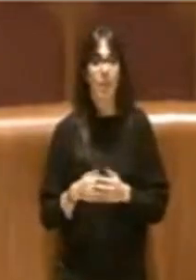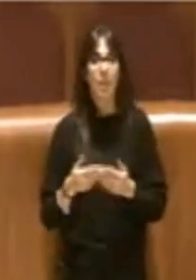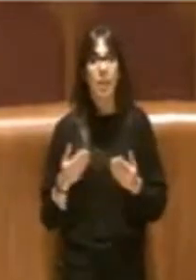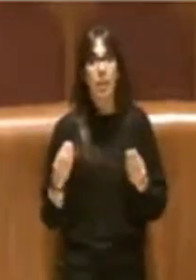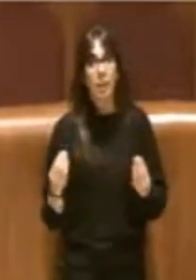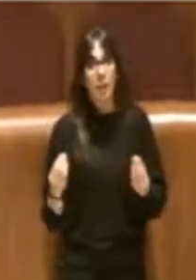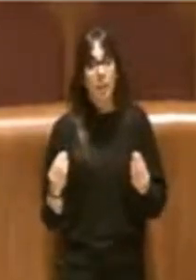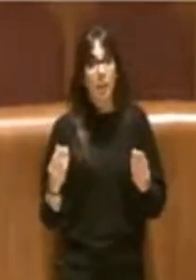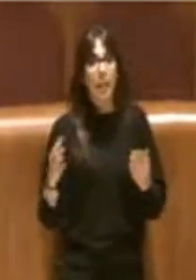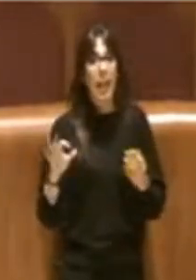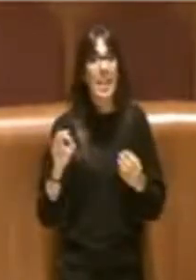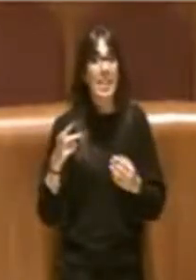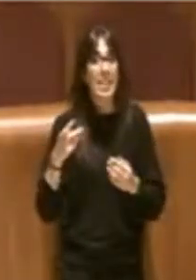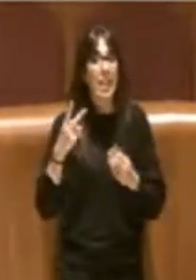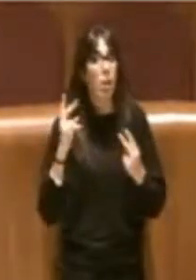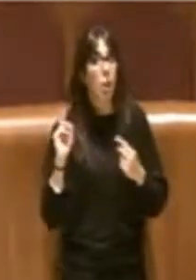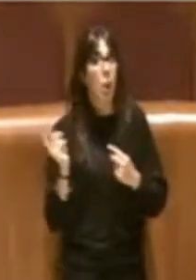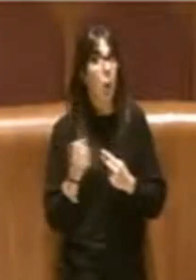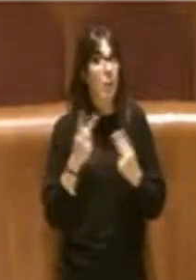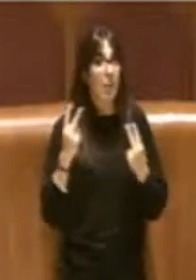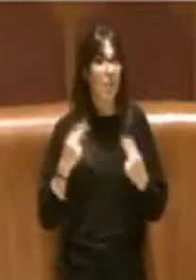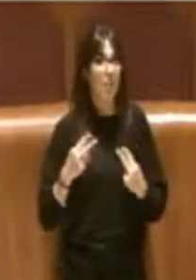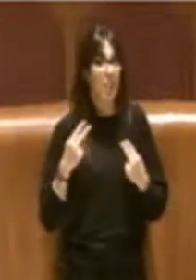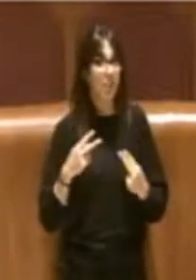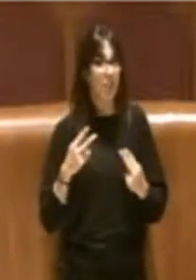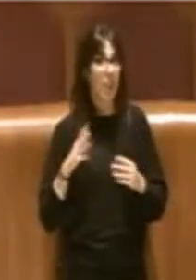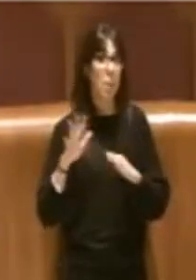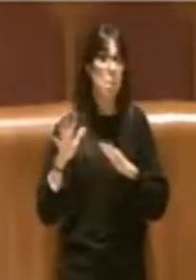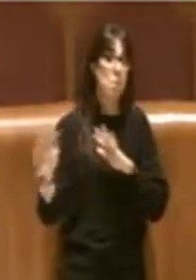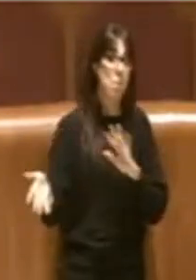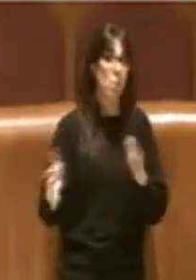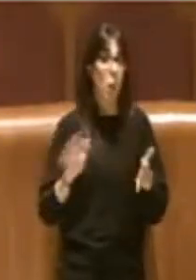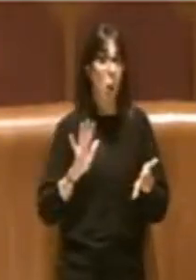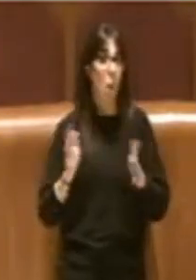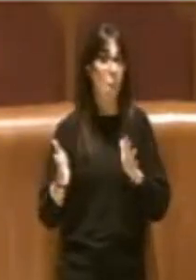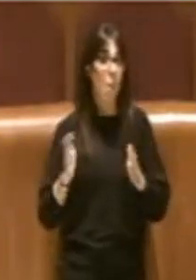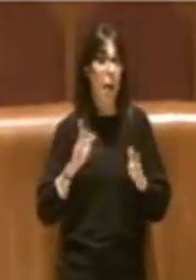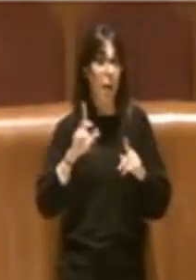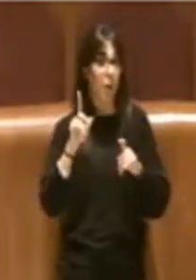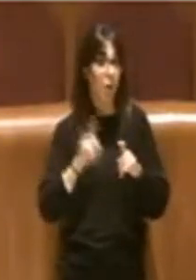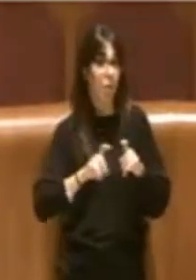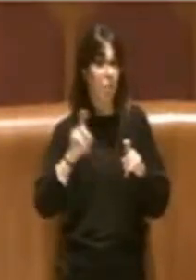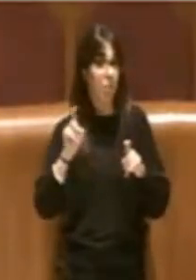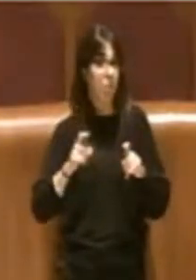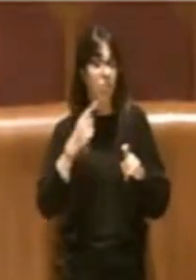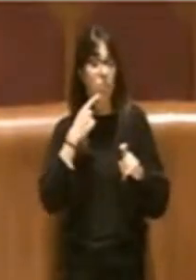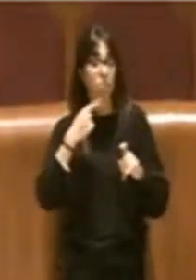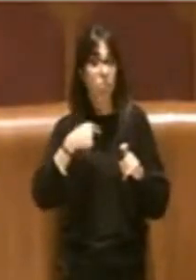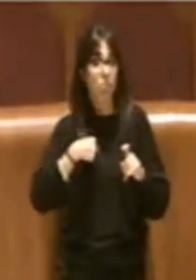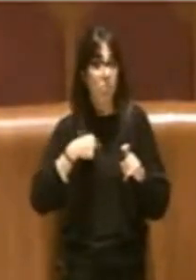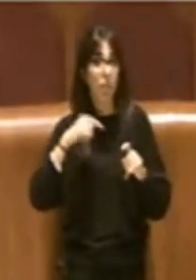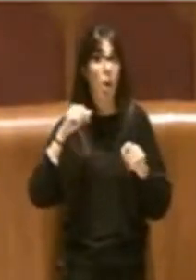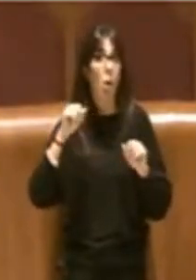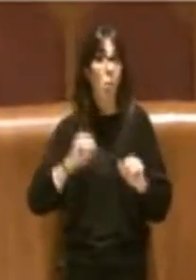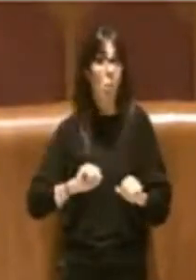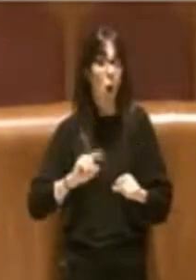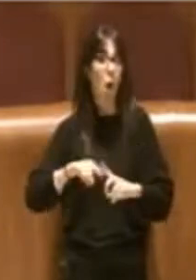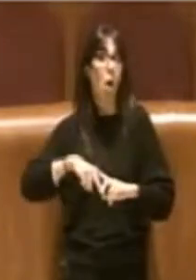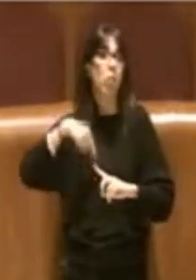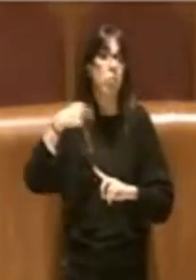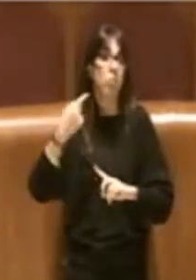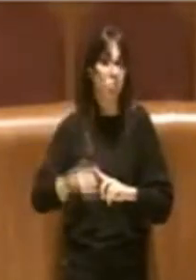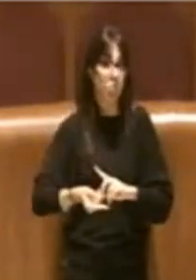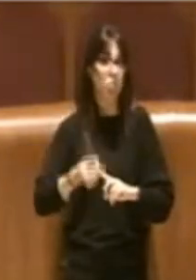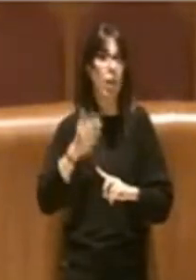'è una stima approssimativa che potrebbe portare a ulteriori pendenze